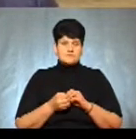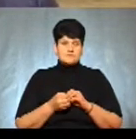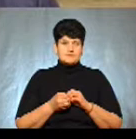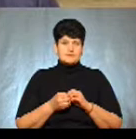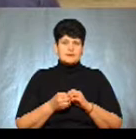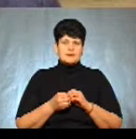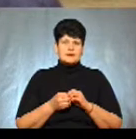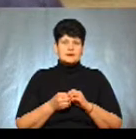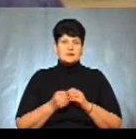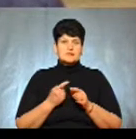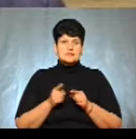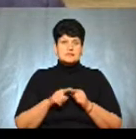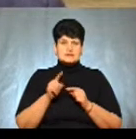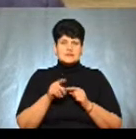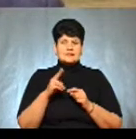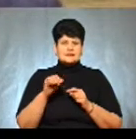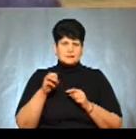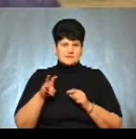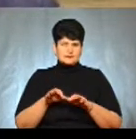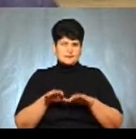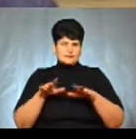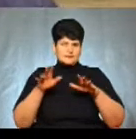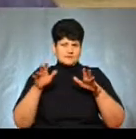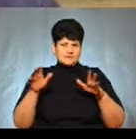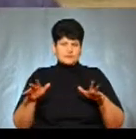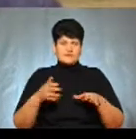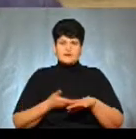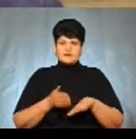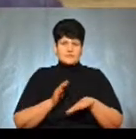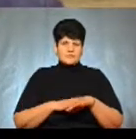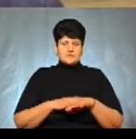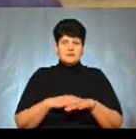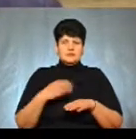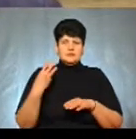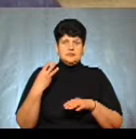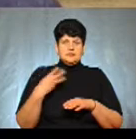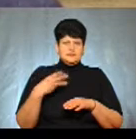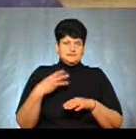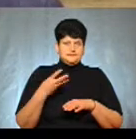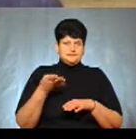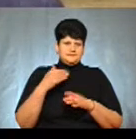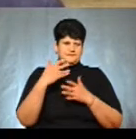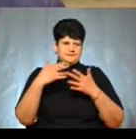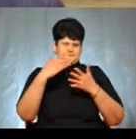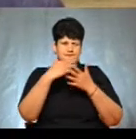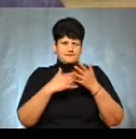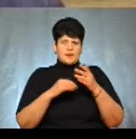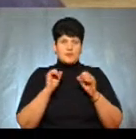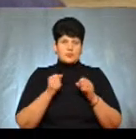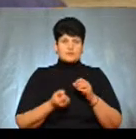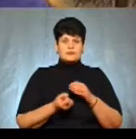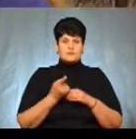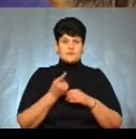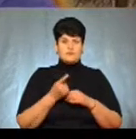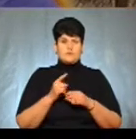речовини, їх перелічувати досить довго, є більше трьох десятків речовин, які виділяються, можуть спровокувати